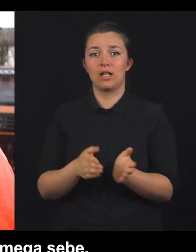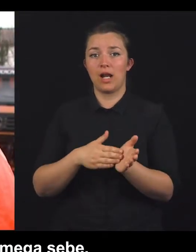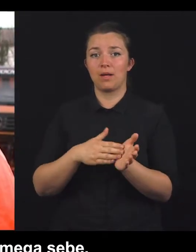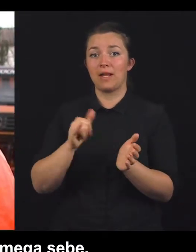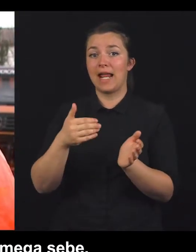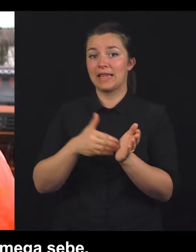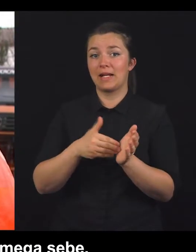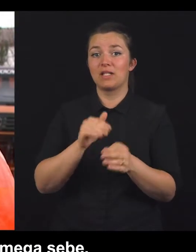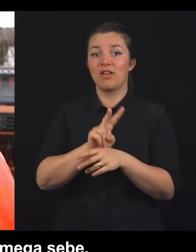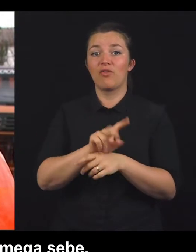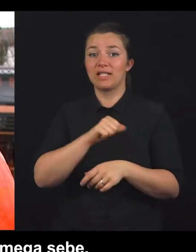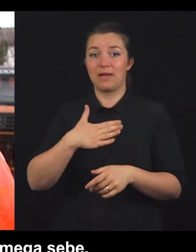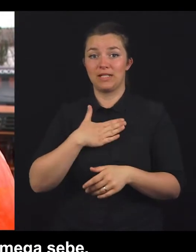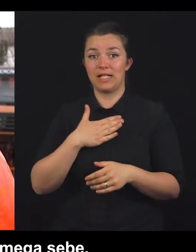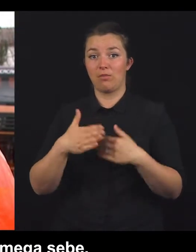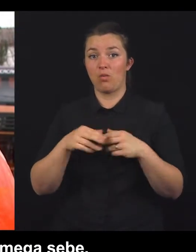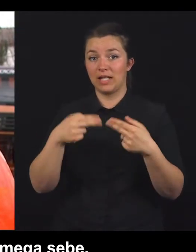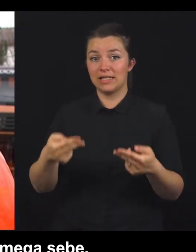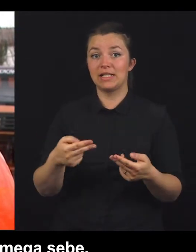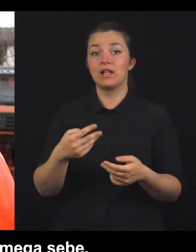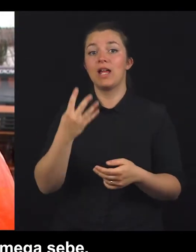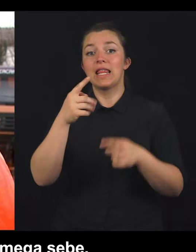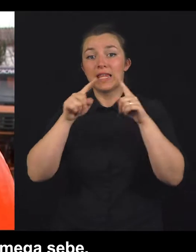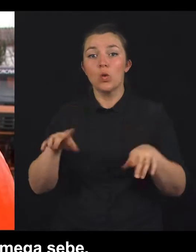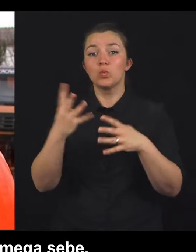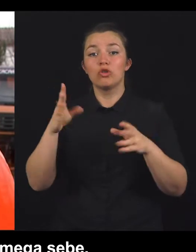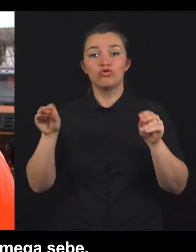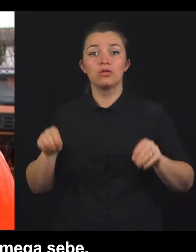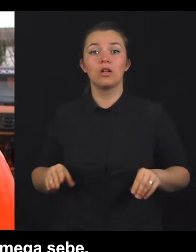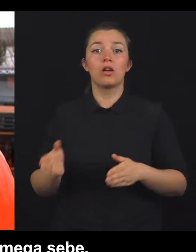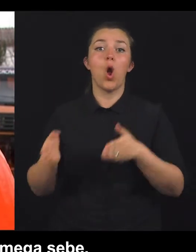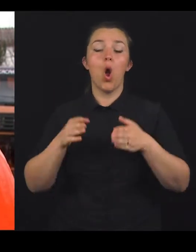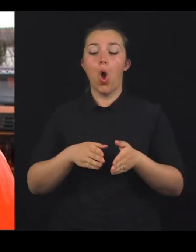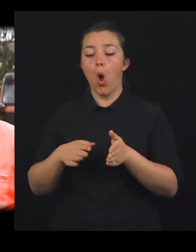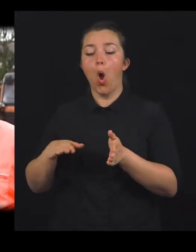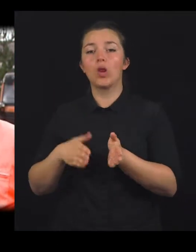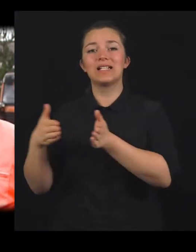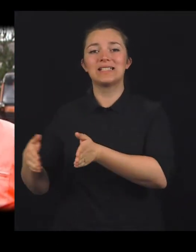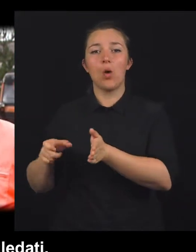Primirane sreče, ne, treba zrvati sam sebe, Zapravo trikotni C4, vse dati na odstavni pas